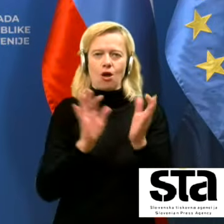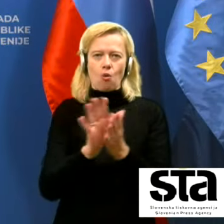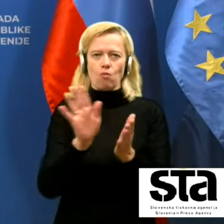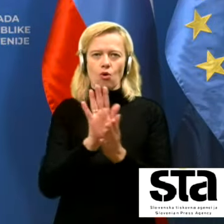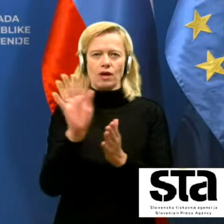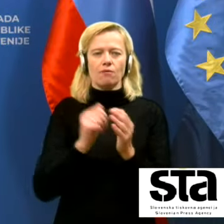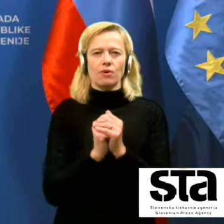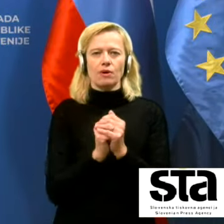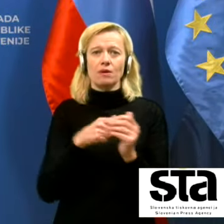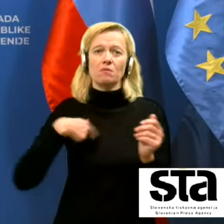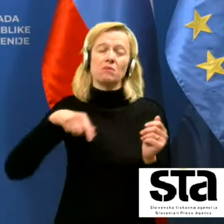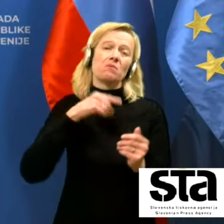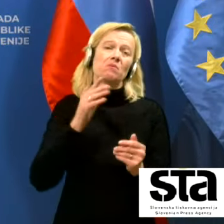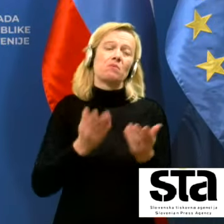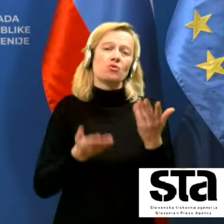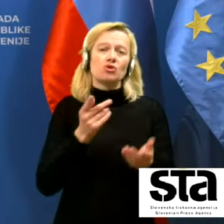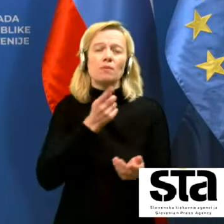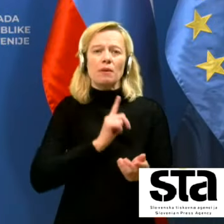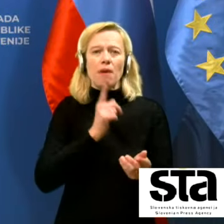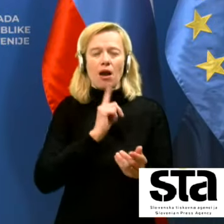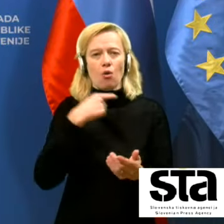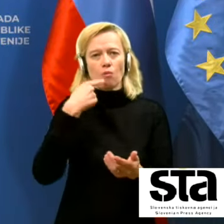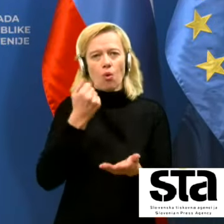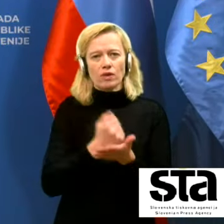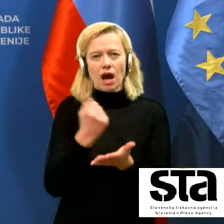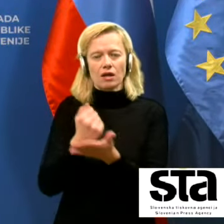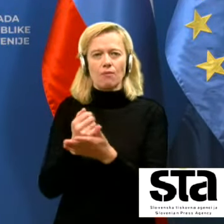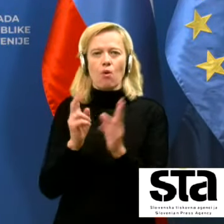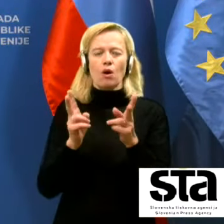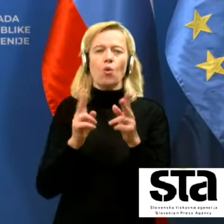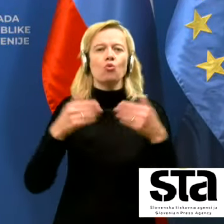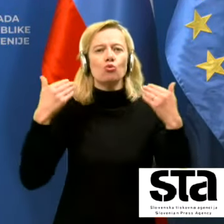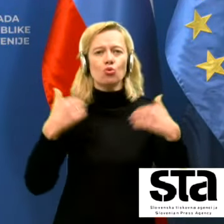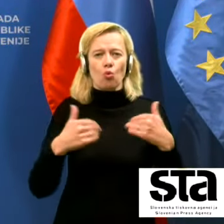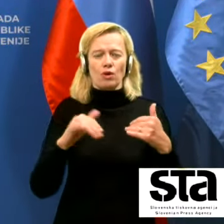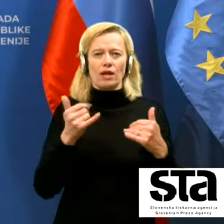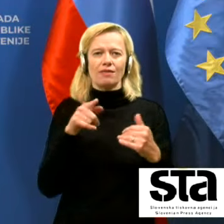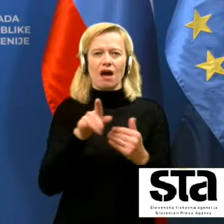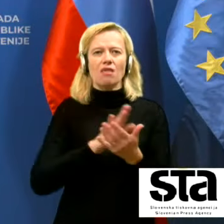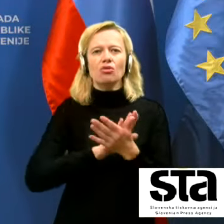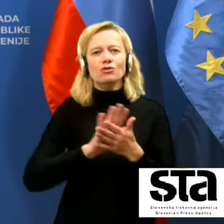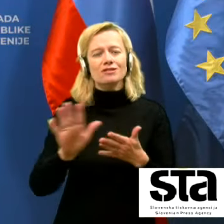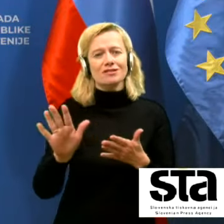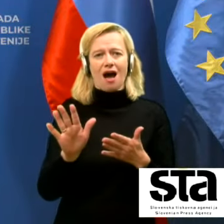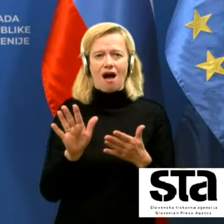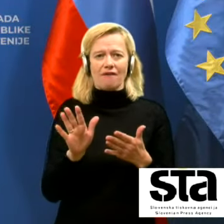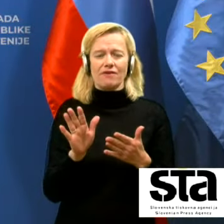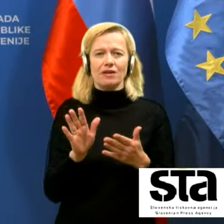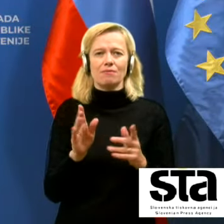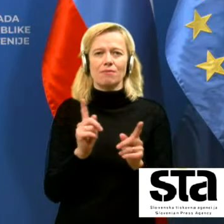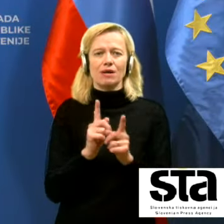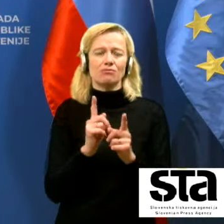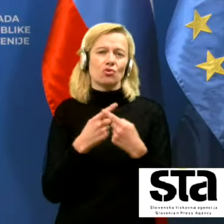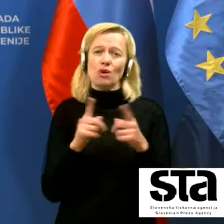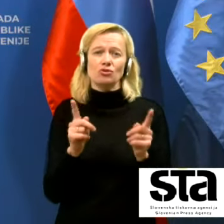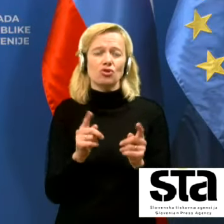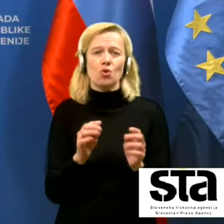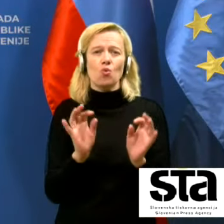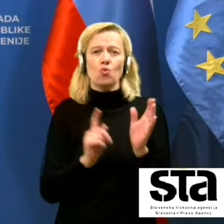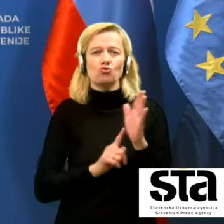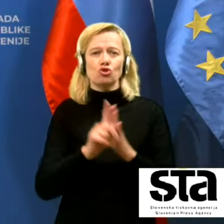morda premalo povdarjamo, kako nujen je ta enostaven, pa sicer zelo učinkovito krep.